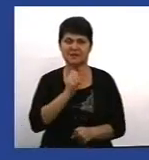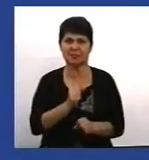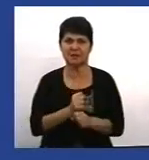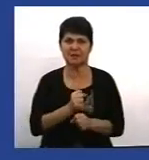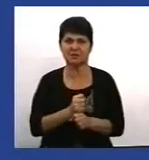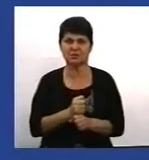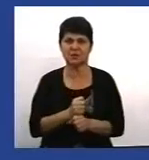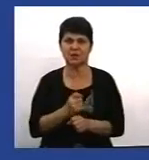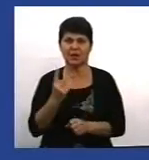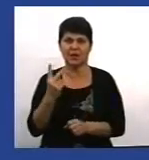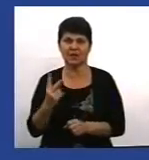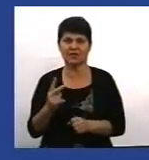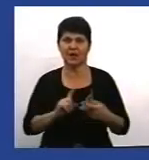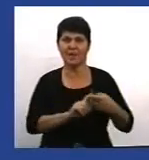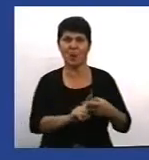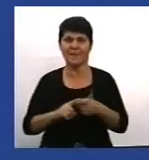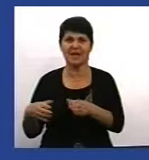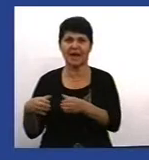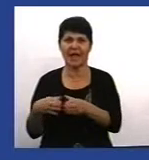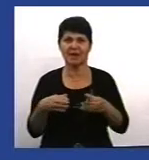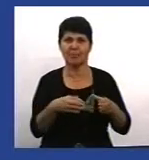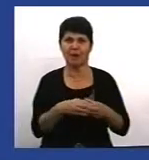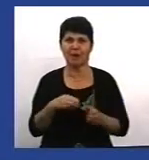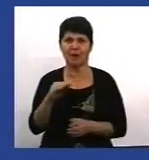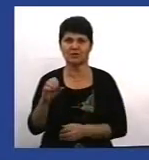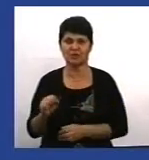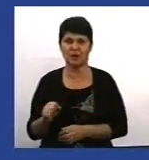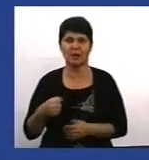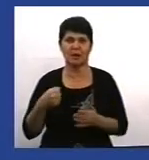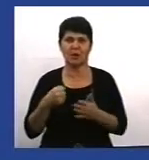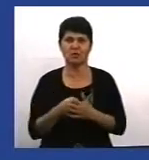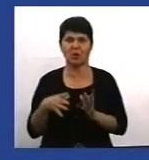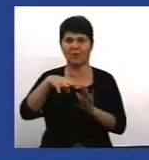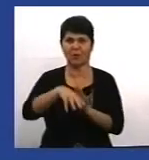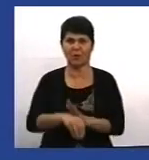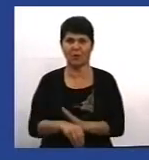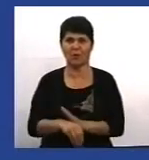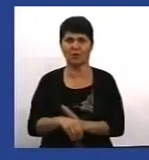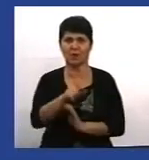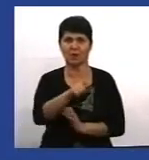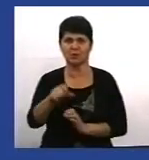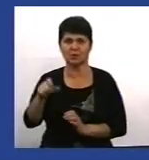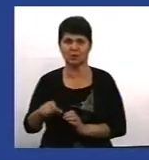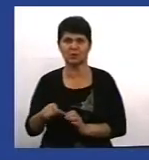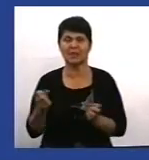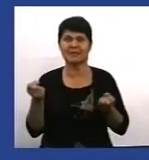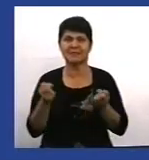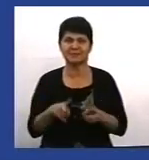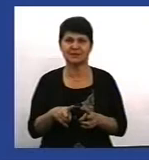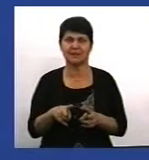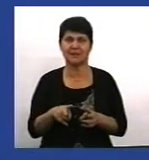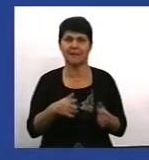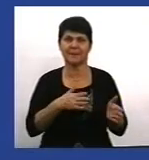мобільних екіпажі, до складу яких входять люди, які пройшли спеціальну підготовку